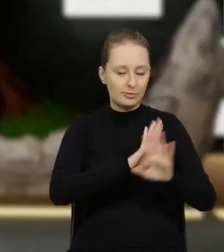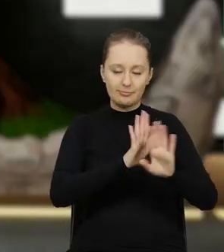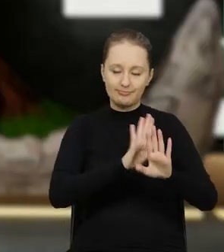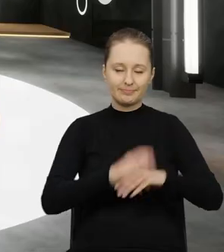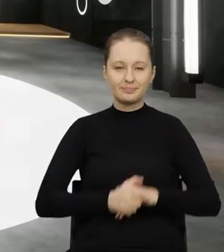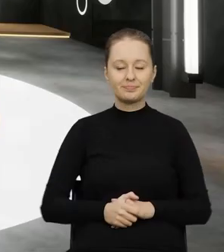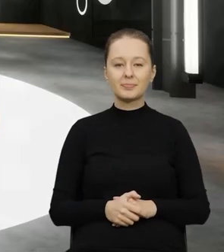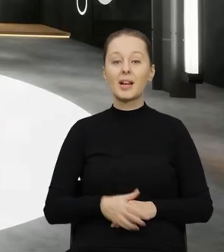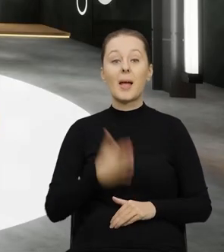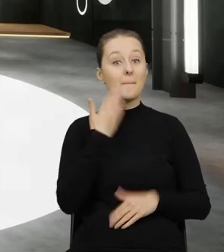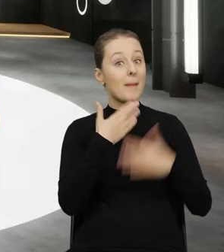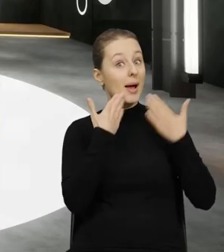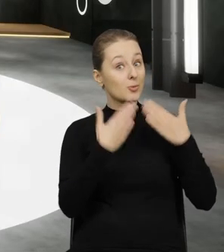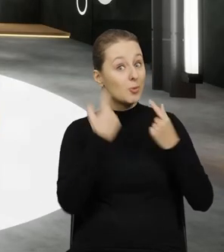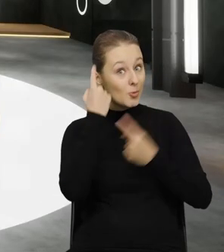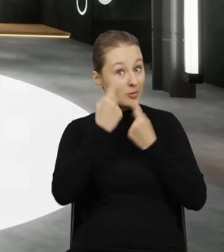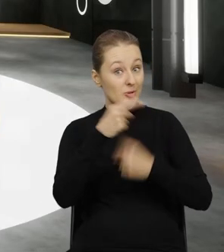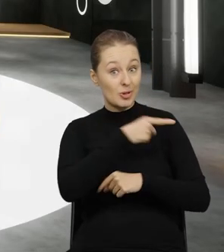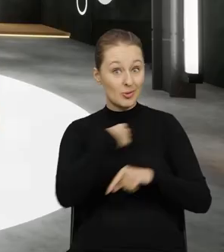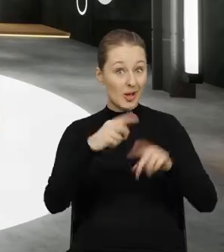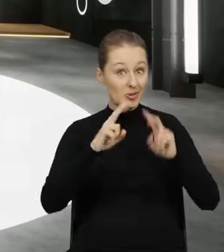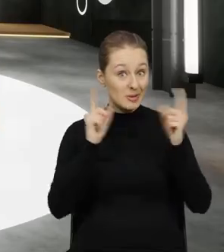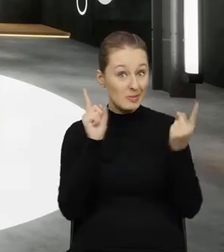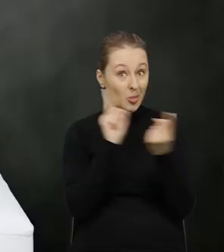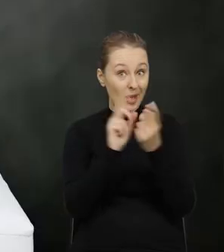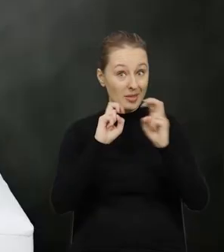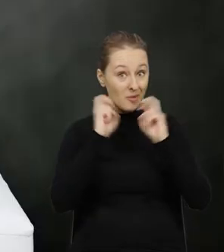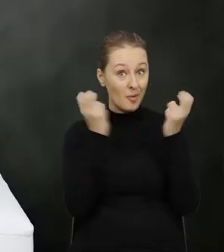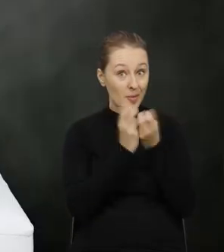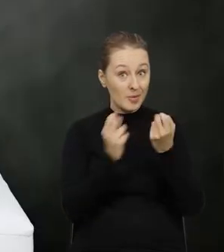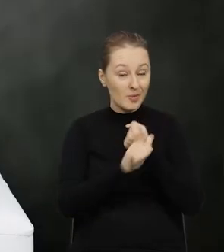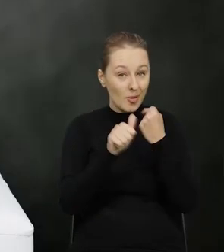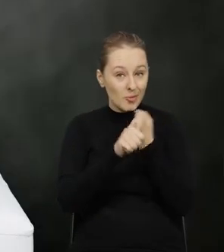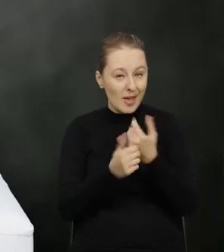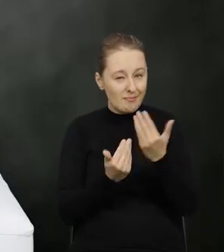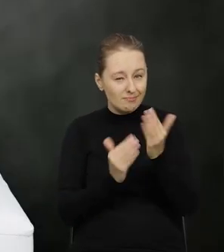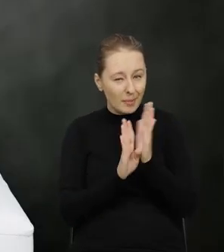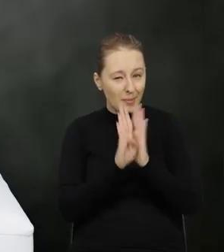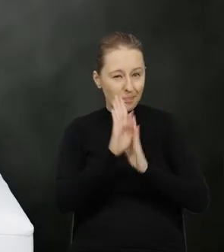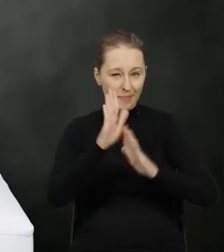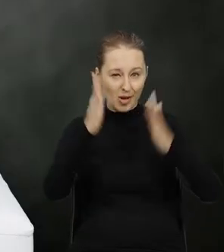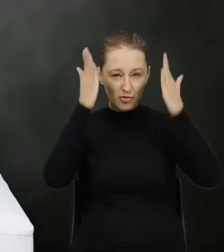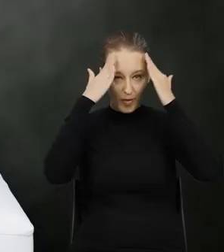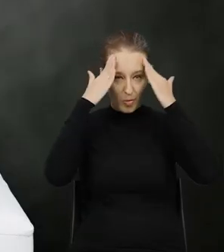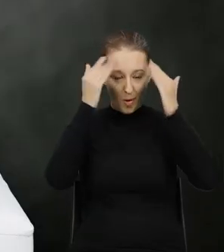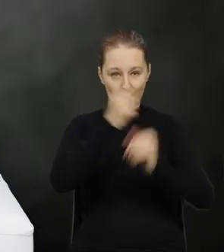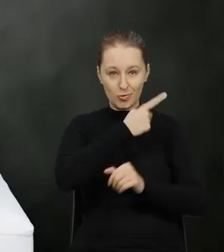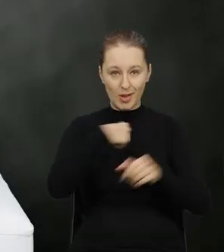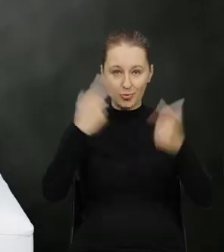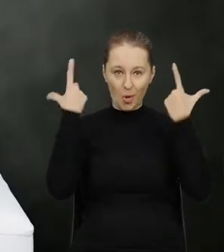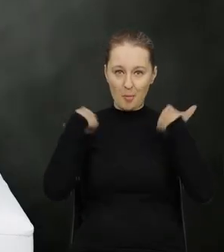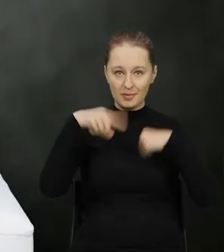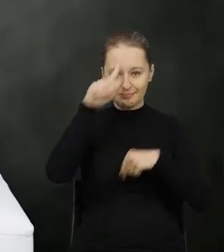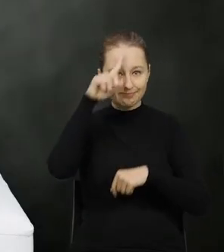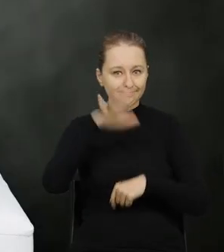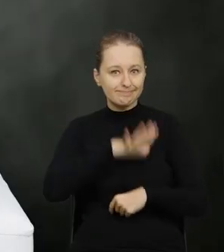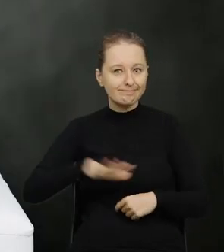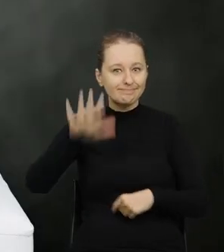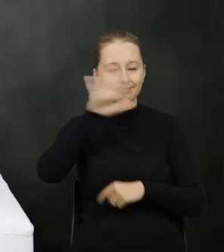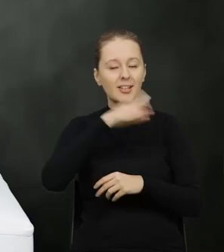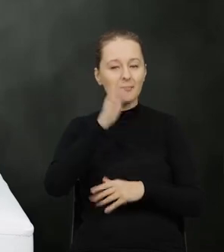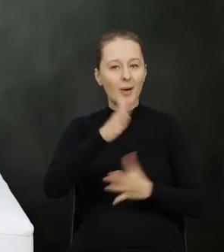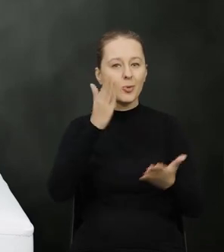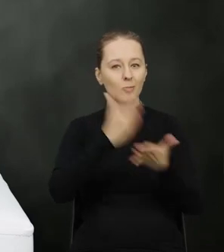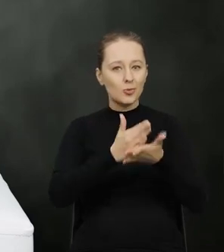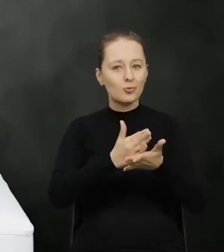Bardzo dziękuję. Myślę, że to nasze webinarium przyczyni się do zwiększenia świadomości ekologicznej naszych obywateli i bardziej będą